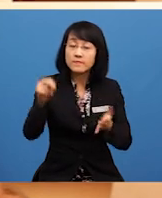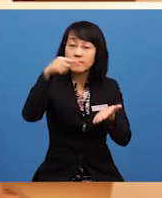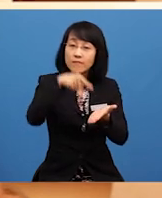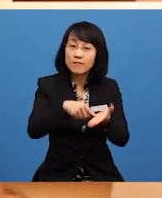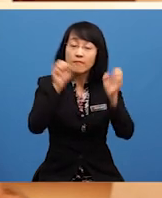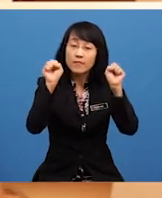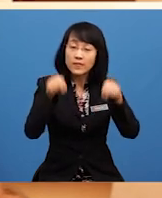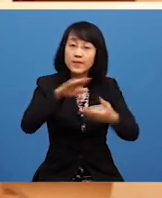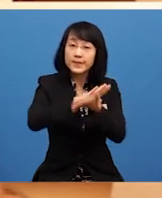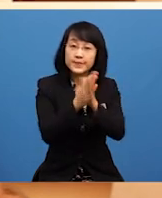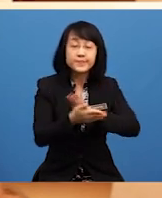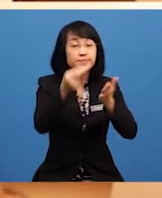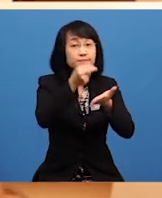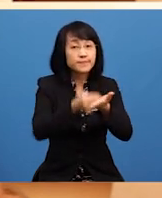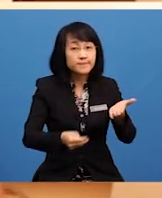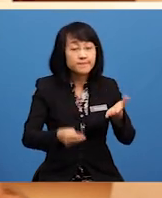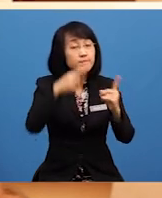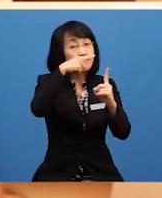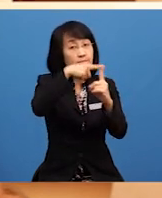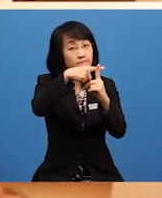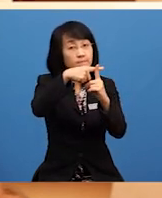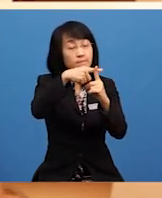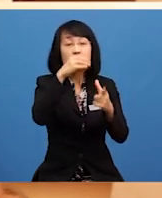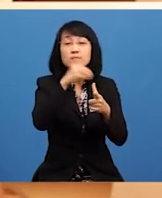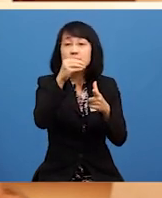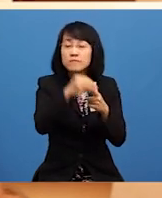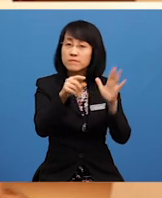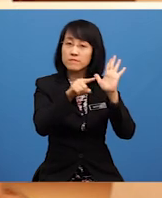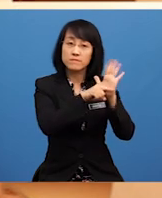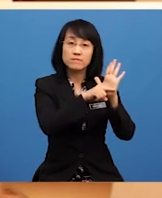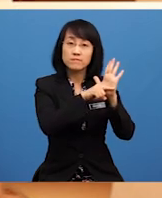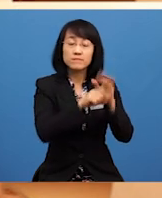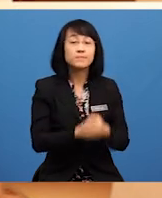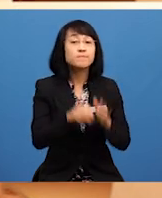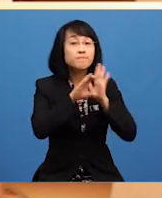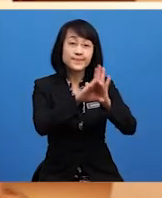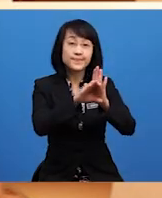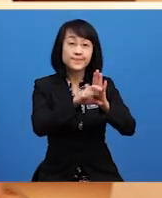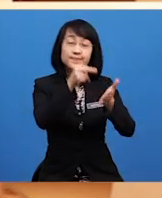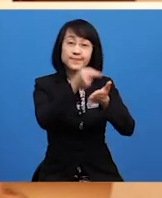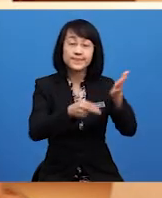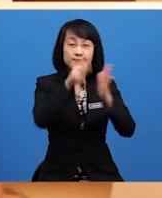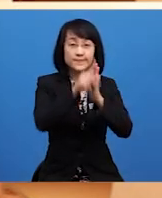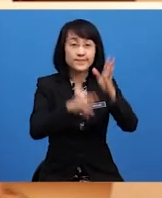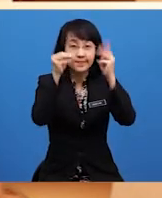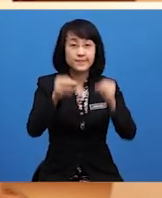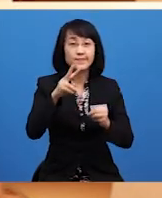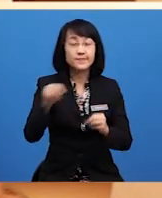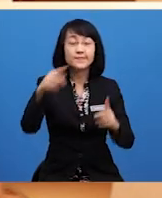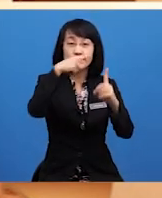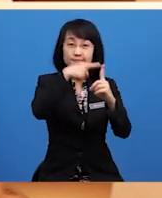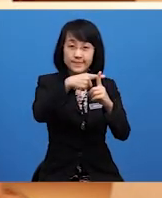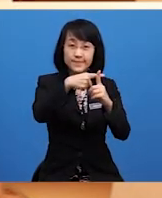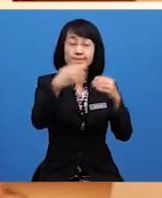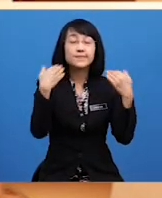boleh menjadi nilai yang positif atau negatif. Contoh nilai kemanusiaan yang positif